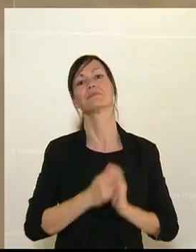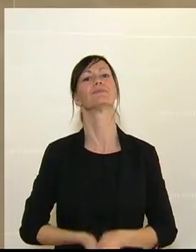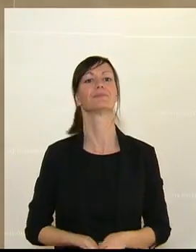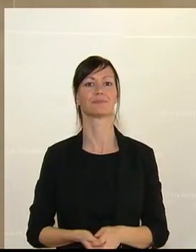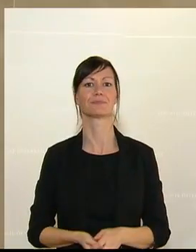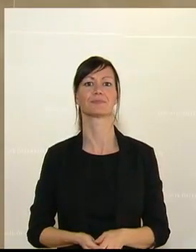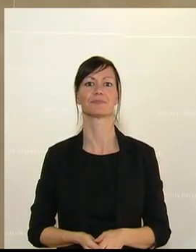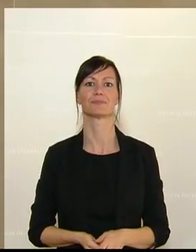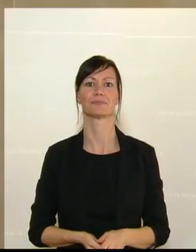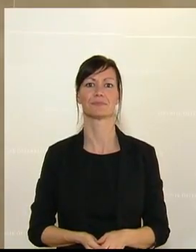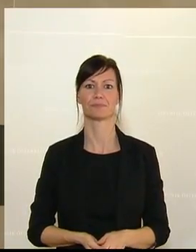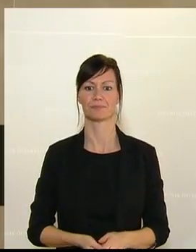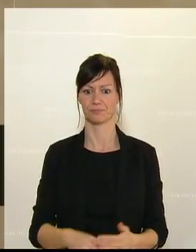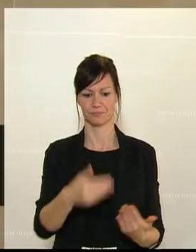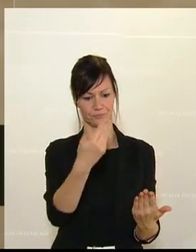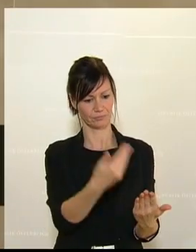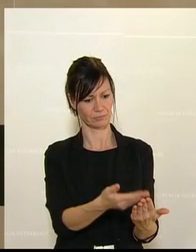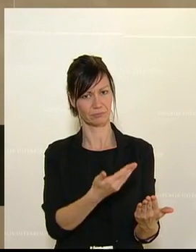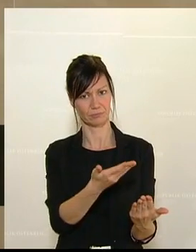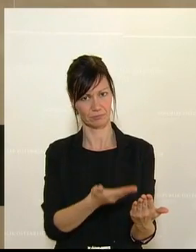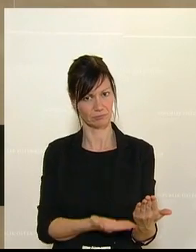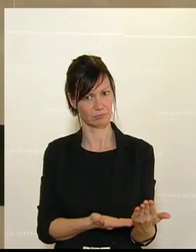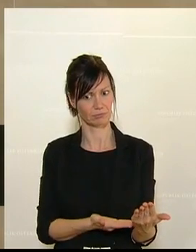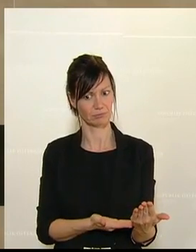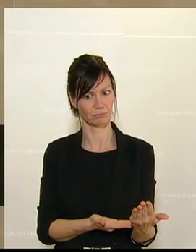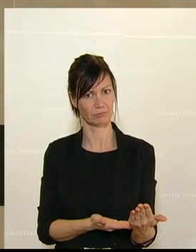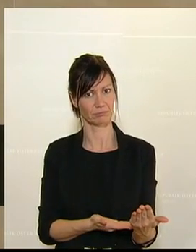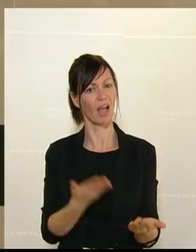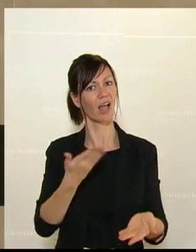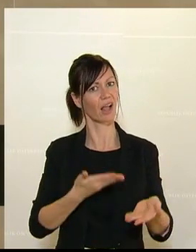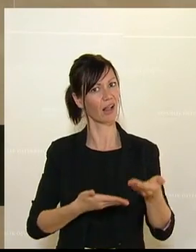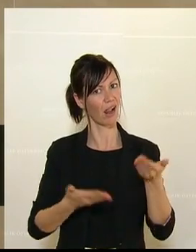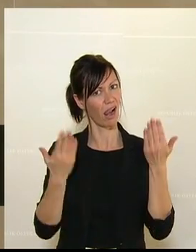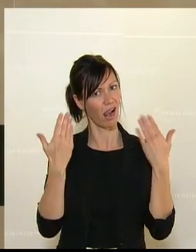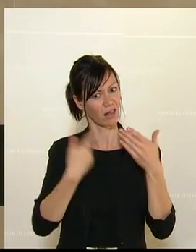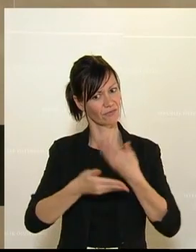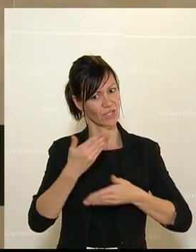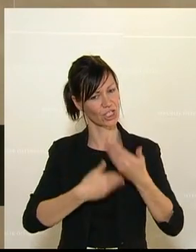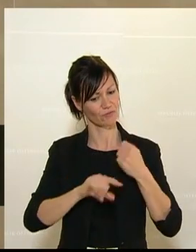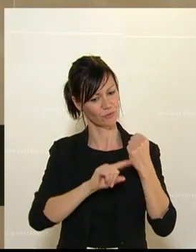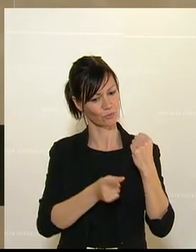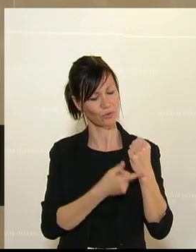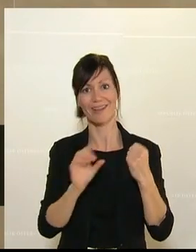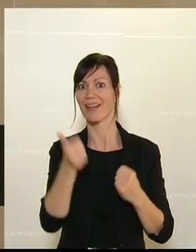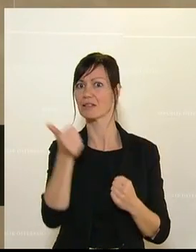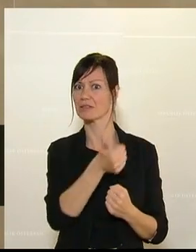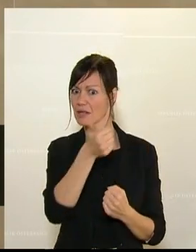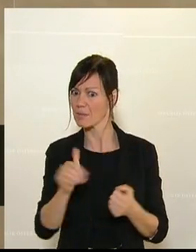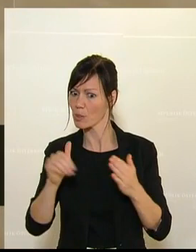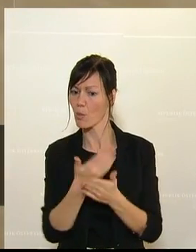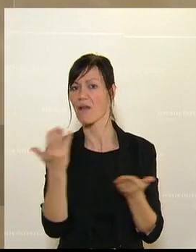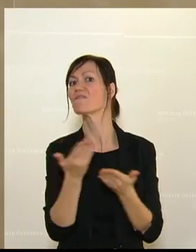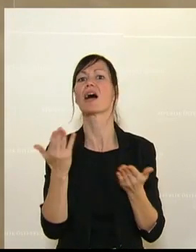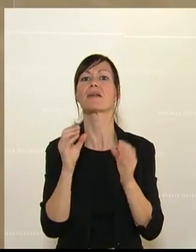Vor uns liegt ein Agrarbudget, das uns erstmals auch Neuigkeiten bietet im Bereich der Biolandwirtschaft.